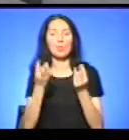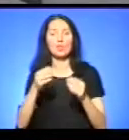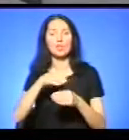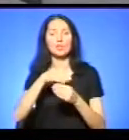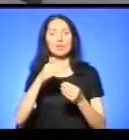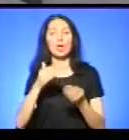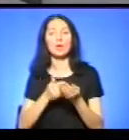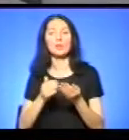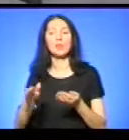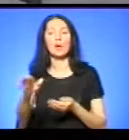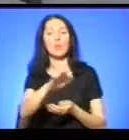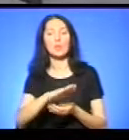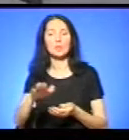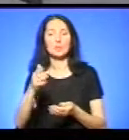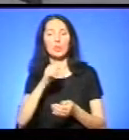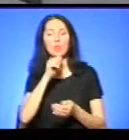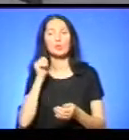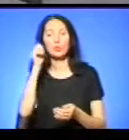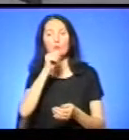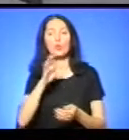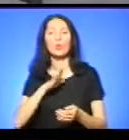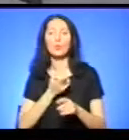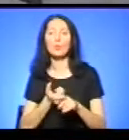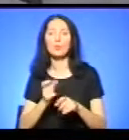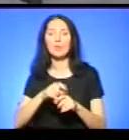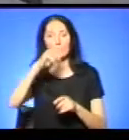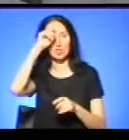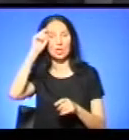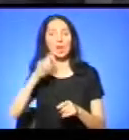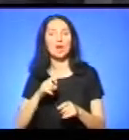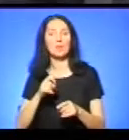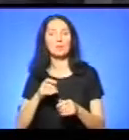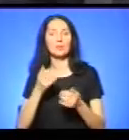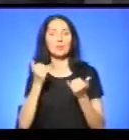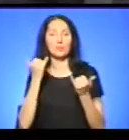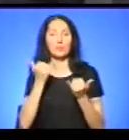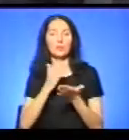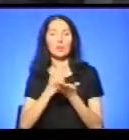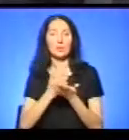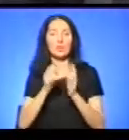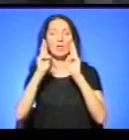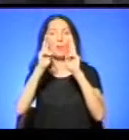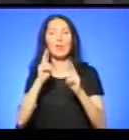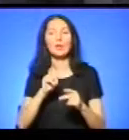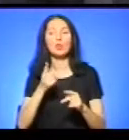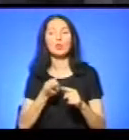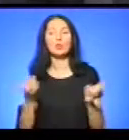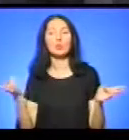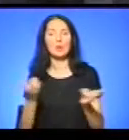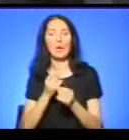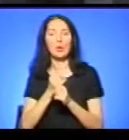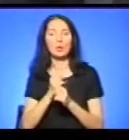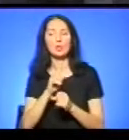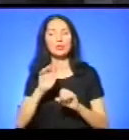у нас був більш жарким в цьому плані. Є, мабуть, якісь певні правила, що треба робити, щоб не сталося загорення. От